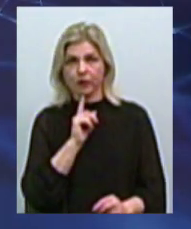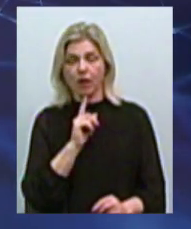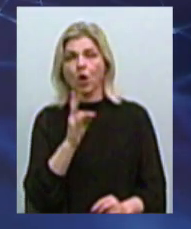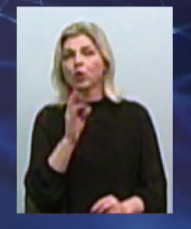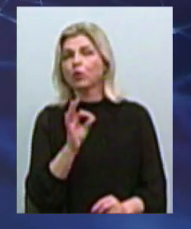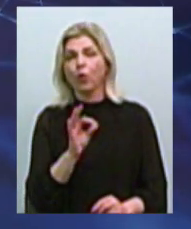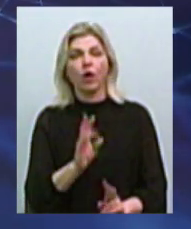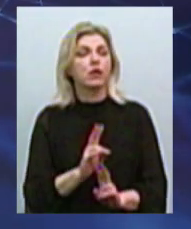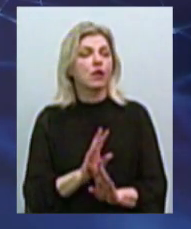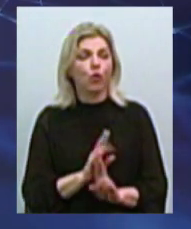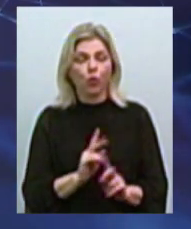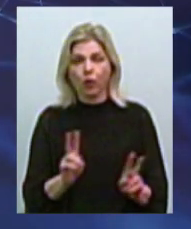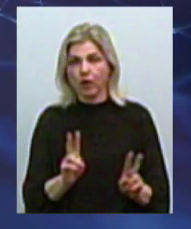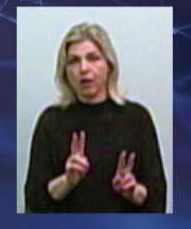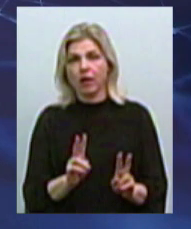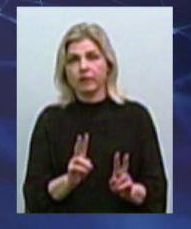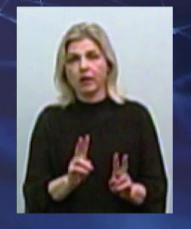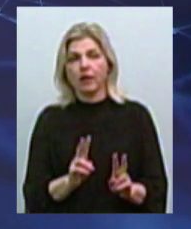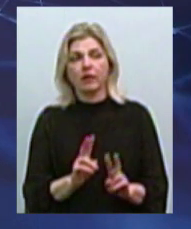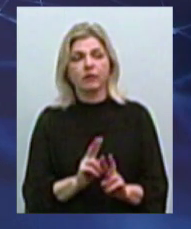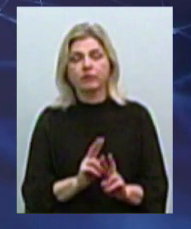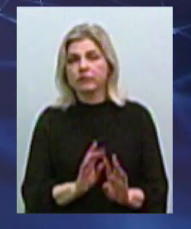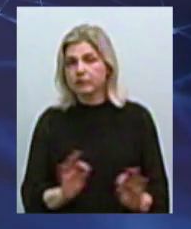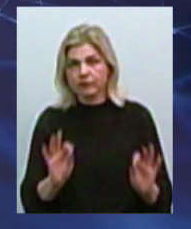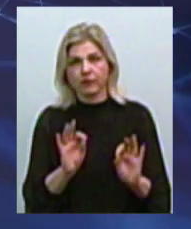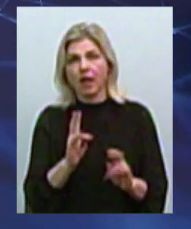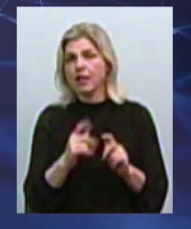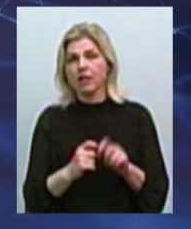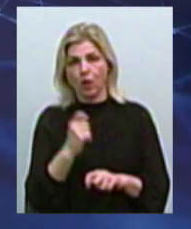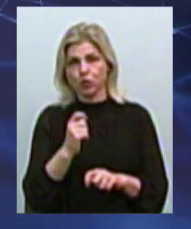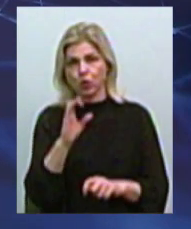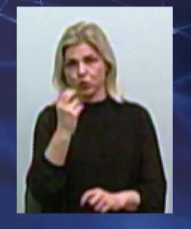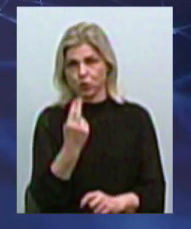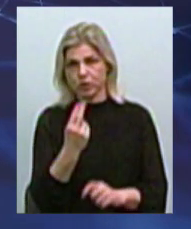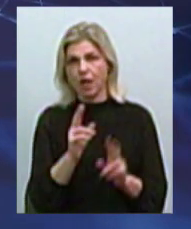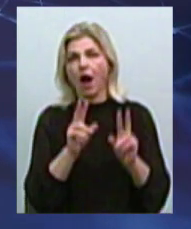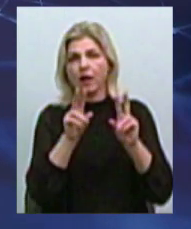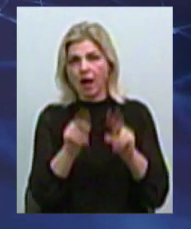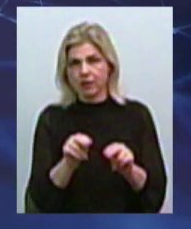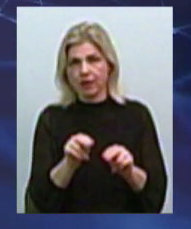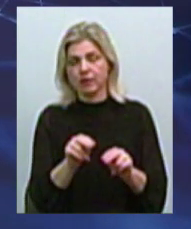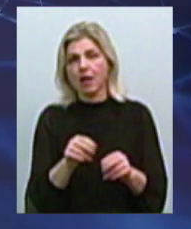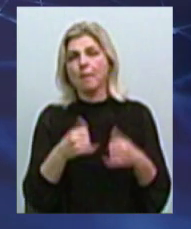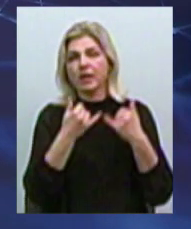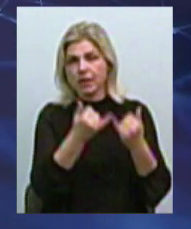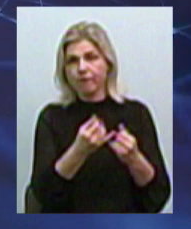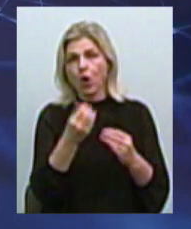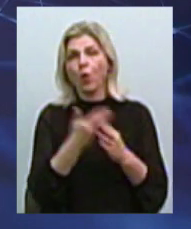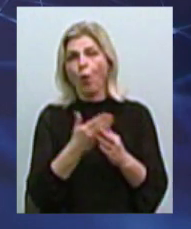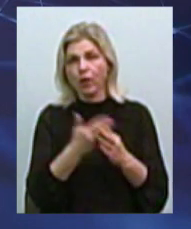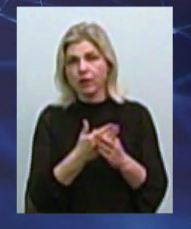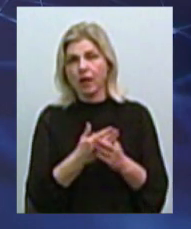ні в коєм случае, ні в коєм разі не нарушиться соціальна гарантия предоставлення льгот.